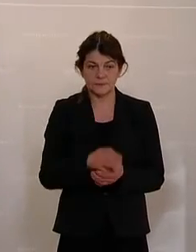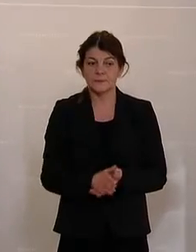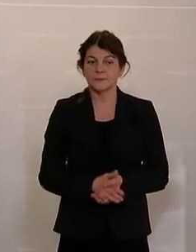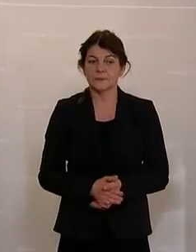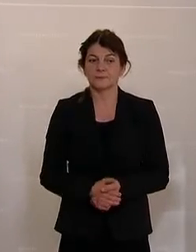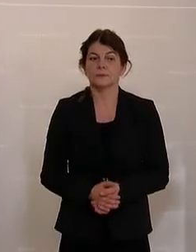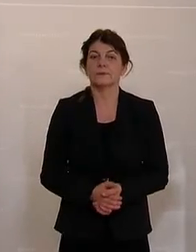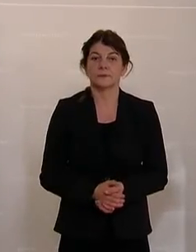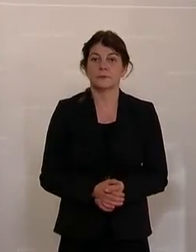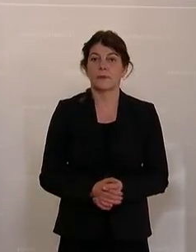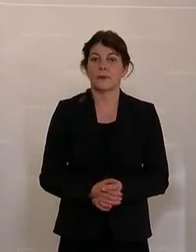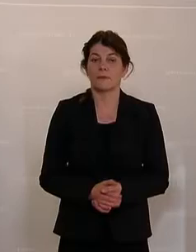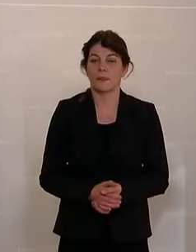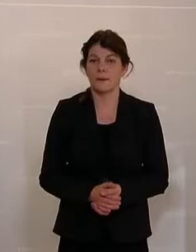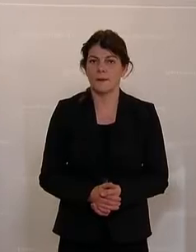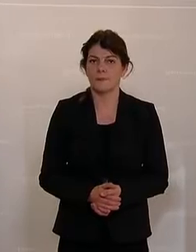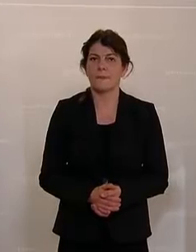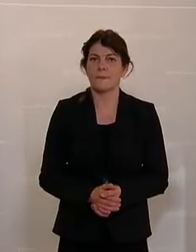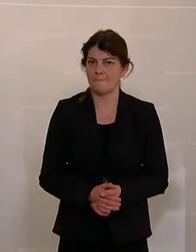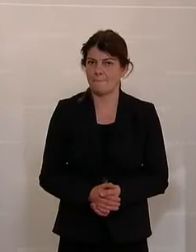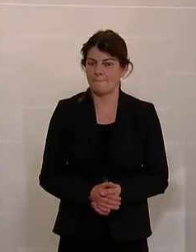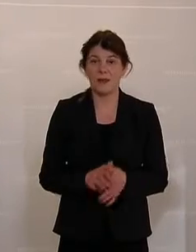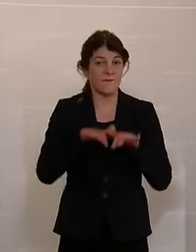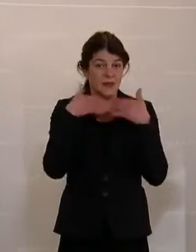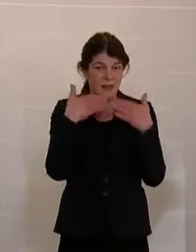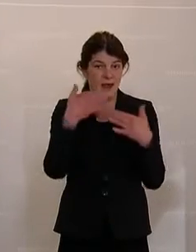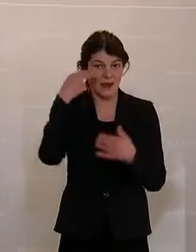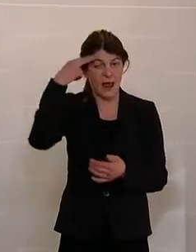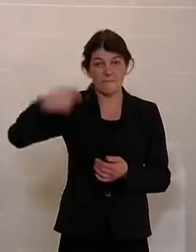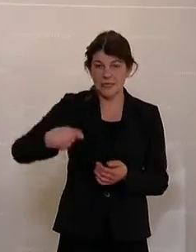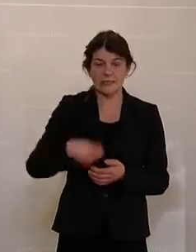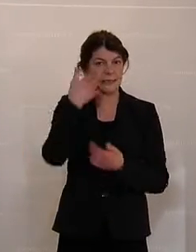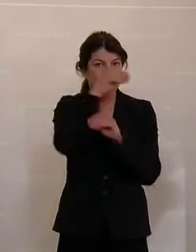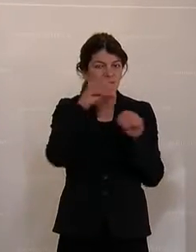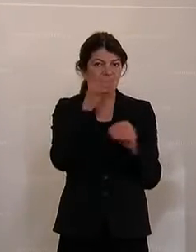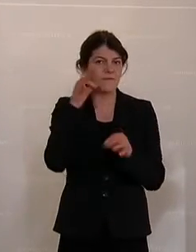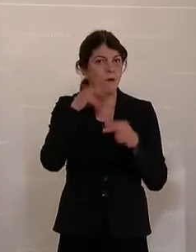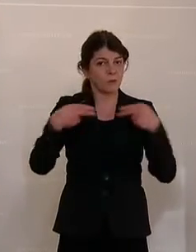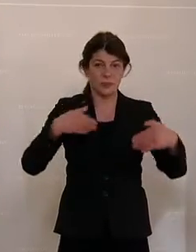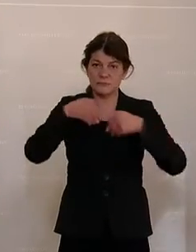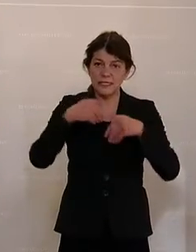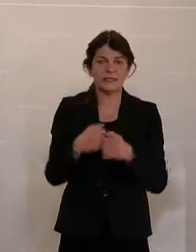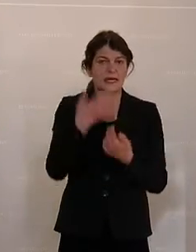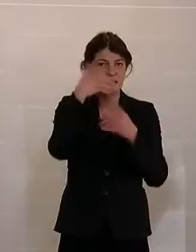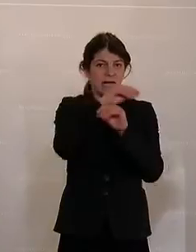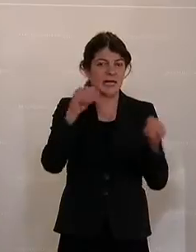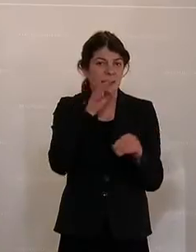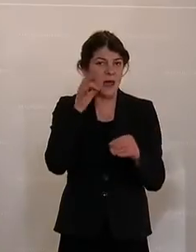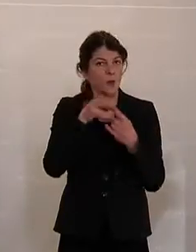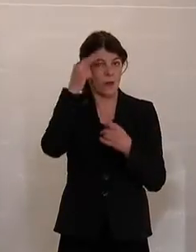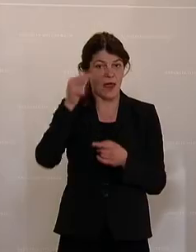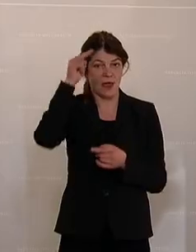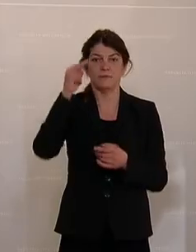um Amstetten, Frauensprecherin der Freiheitlichen. Vielen Dank Herr Präsident, sehr geehrte Frau Bundesminister, sehr geehrte Damen und Herren,